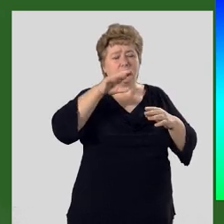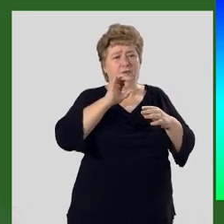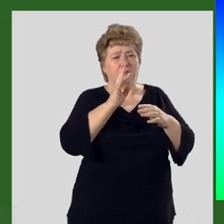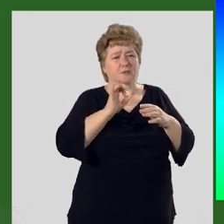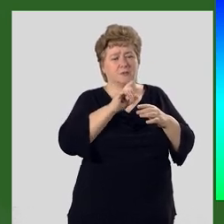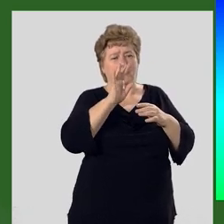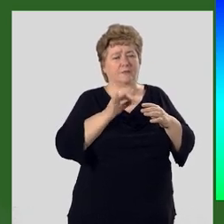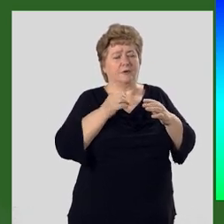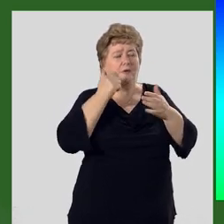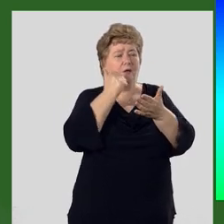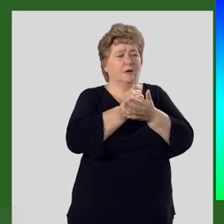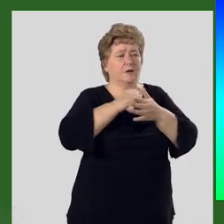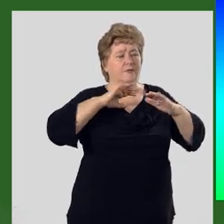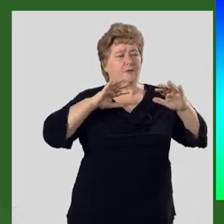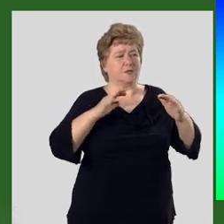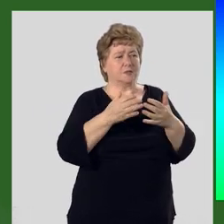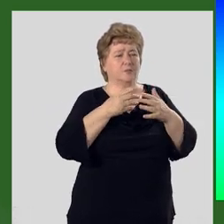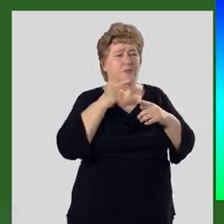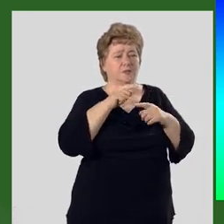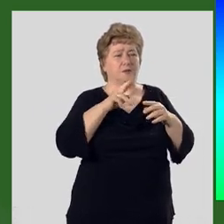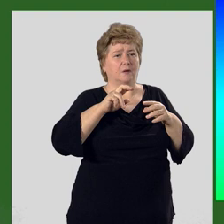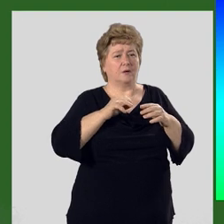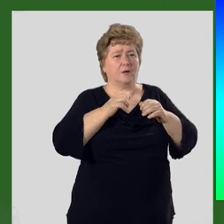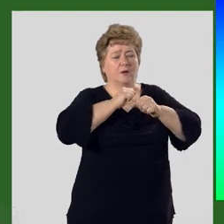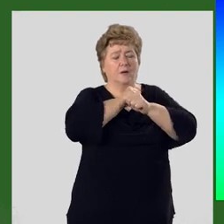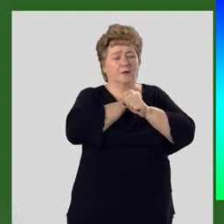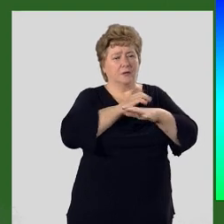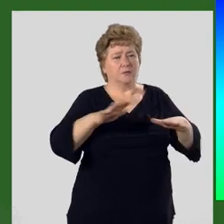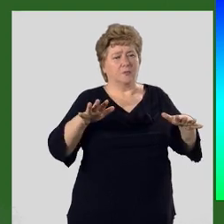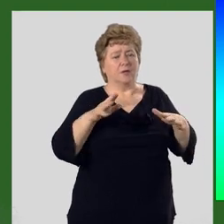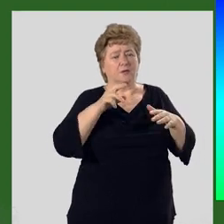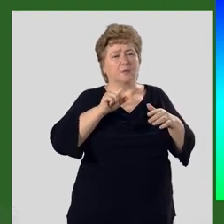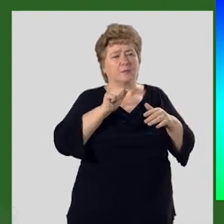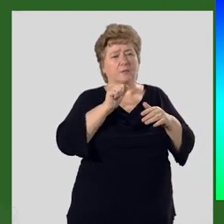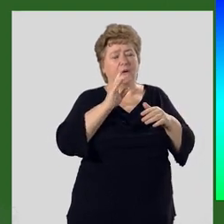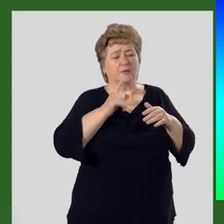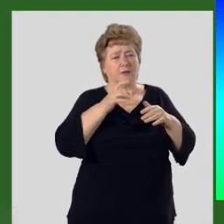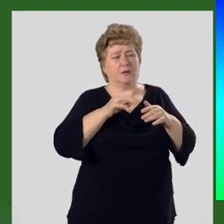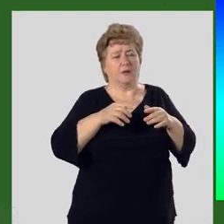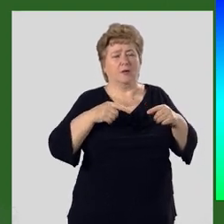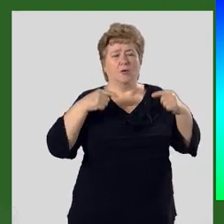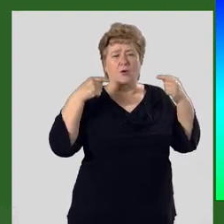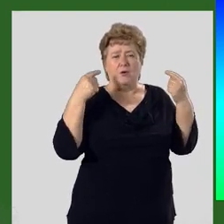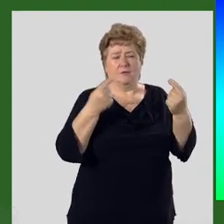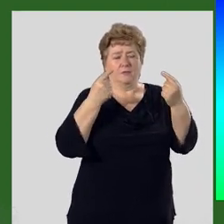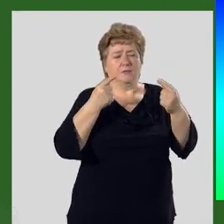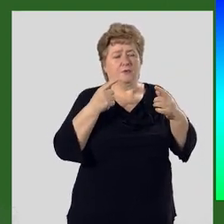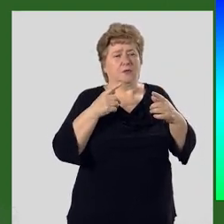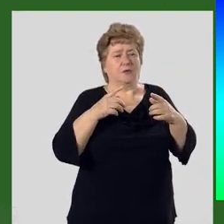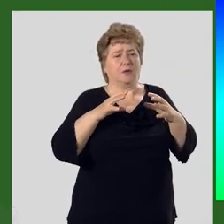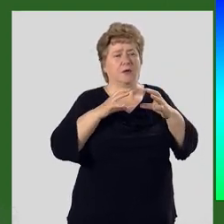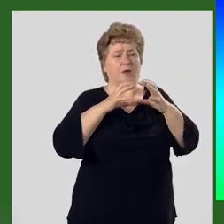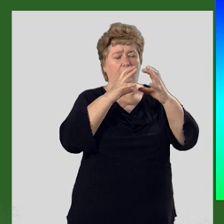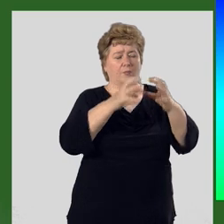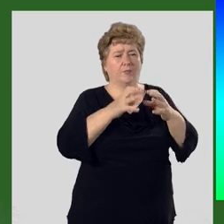Главное тектоническое событие тех лет — это распад Пангеи. Единый суперконтинент разделился на две